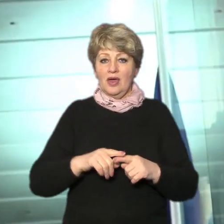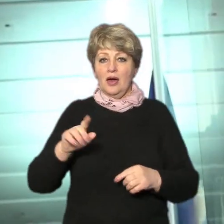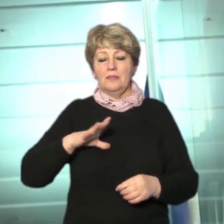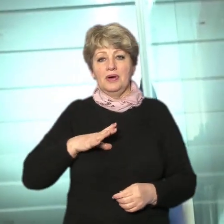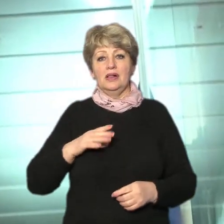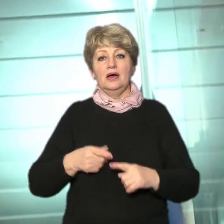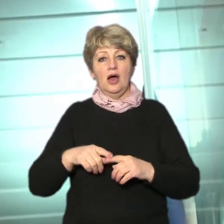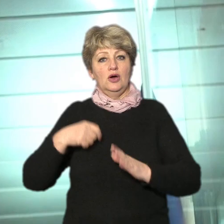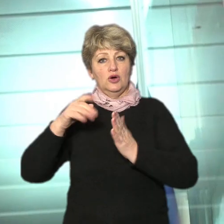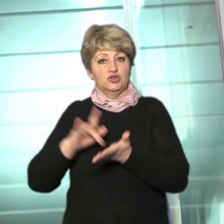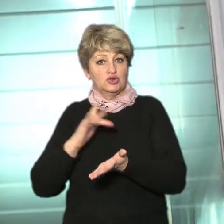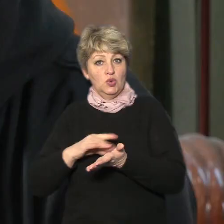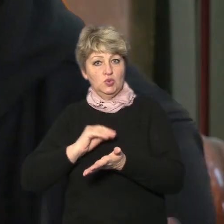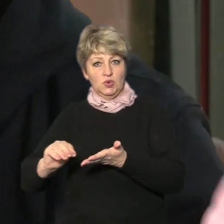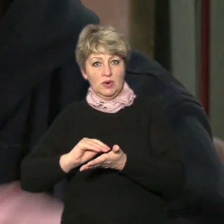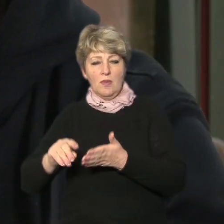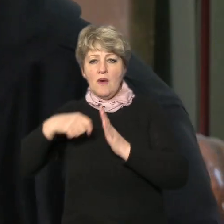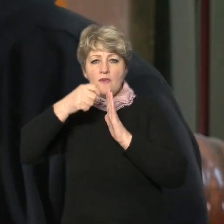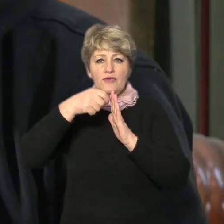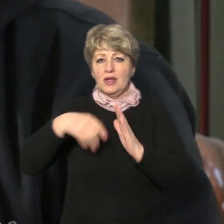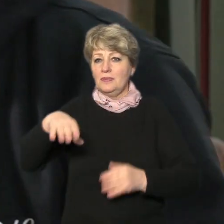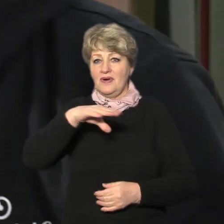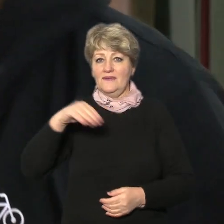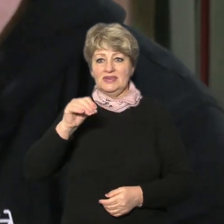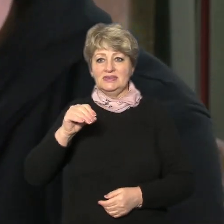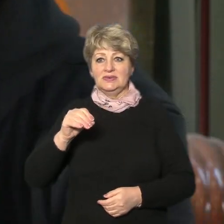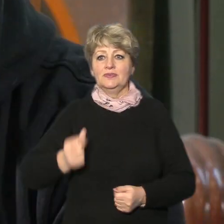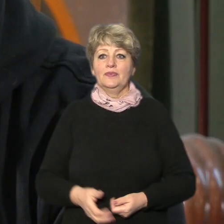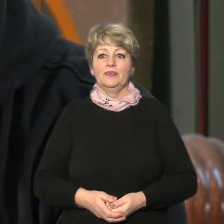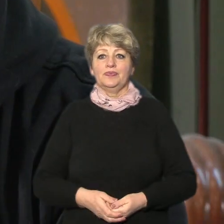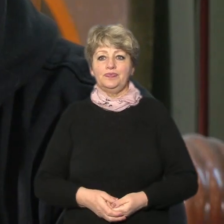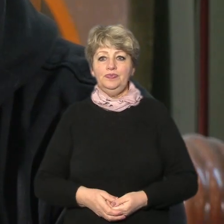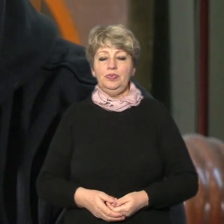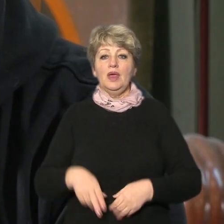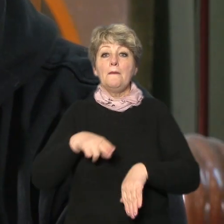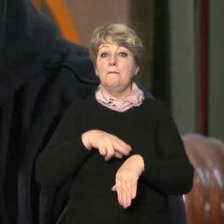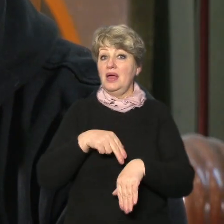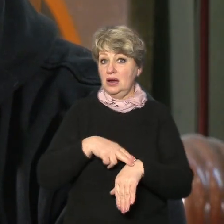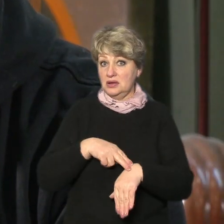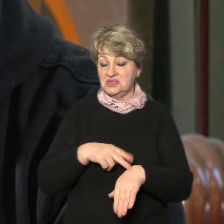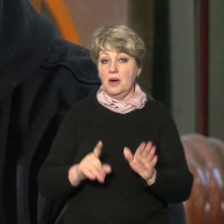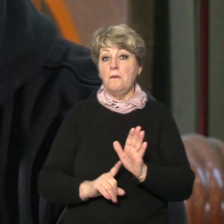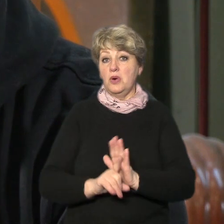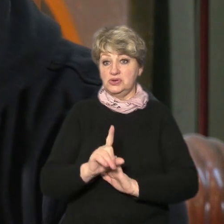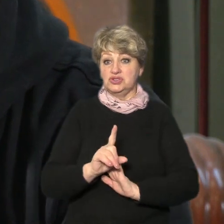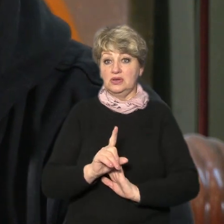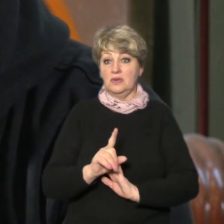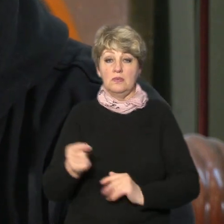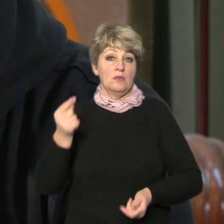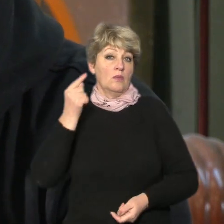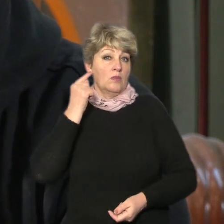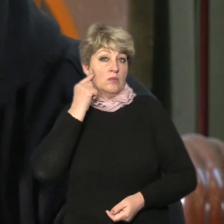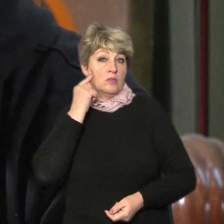фільмував усе що відбувалося у місті жилетка була мене там преса всі діла міліція почала почув